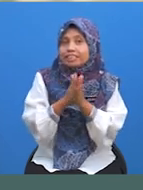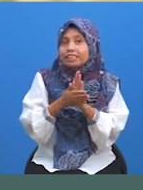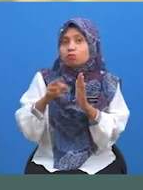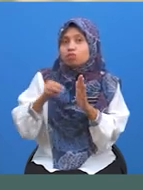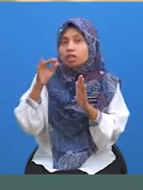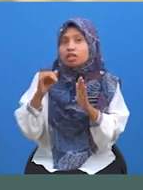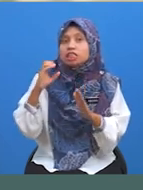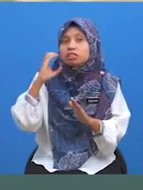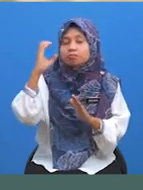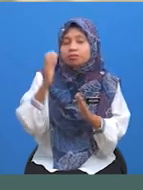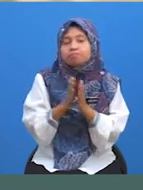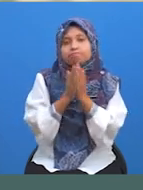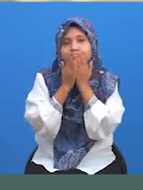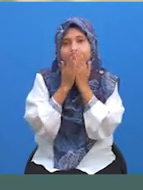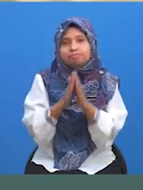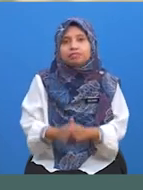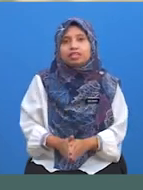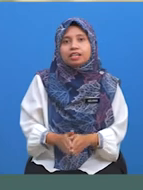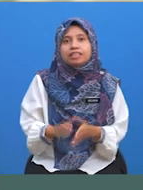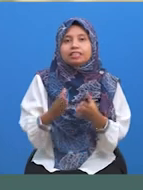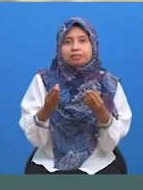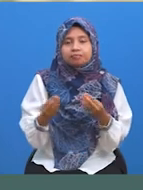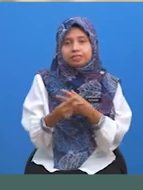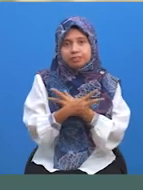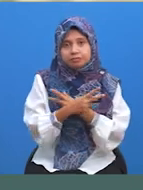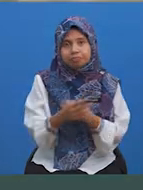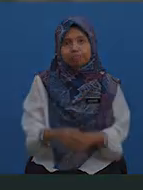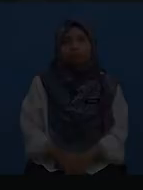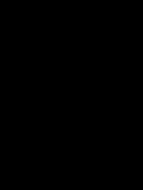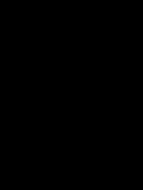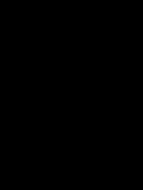murid yang cemelang Amin Sekian, terima kasih Sampai jumpa di selanjutnya Sampai jumpa selanjutnya Sampai